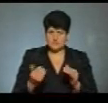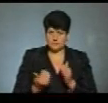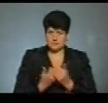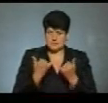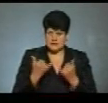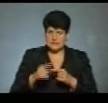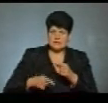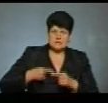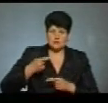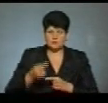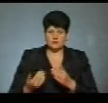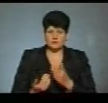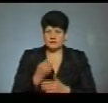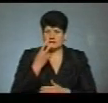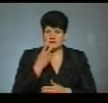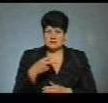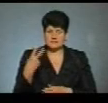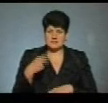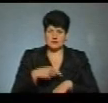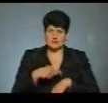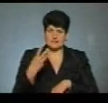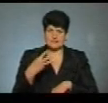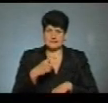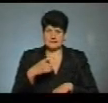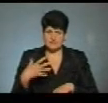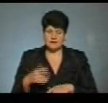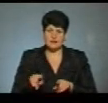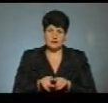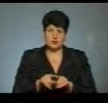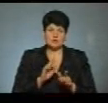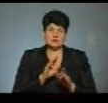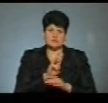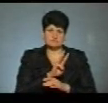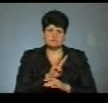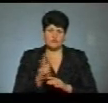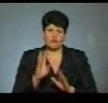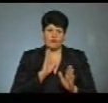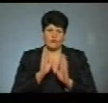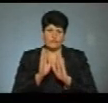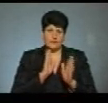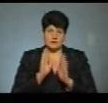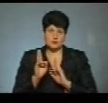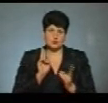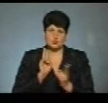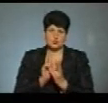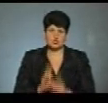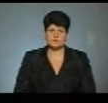пору. Наступний інформаційний випуск дивіться о 20.30, а також заходьте на наш сайт і фейсбук-сторінку. До зустрічі!